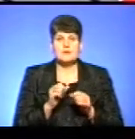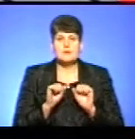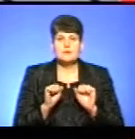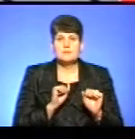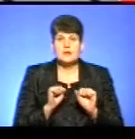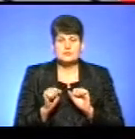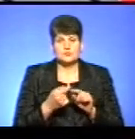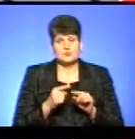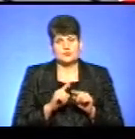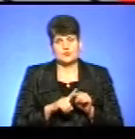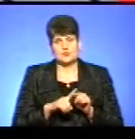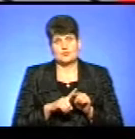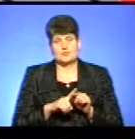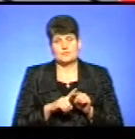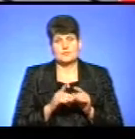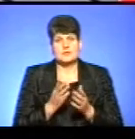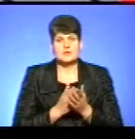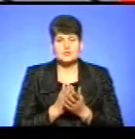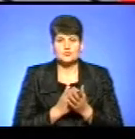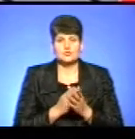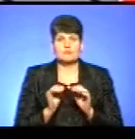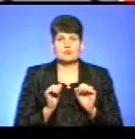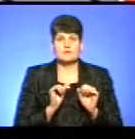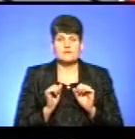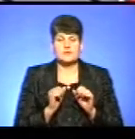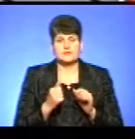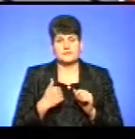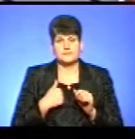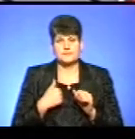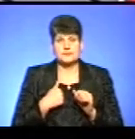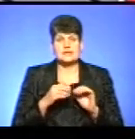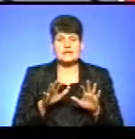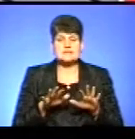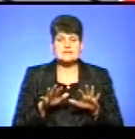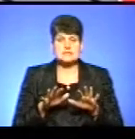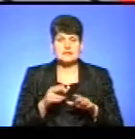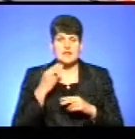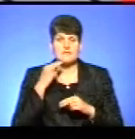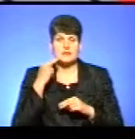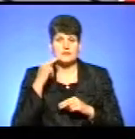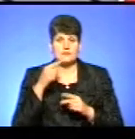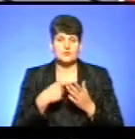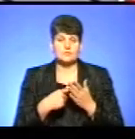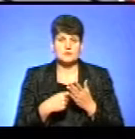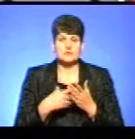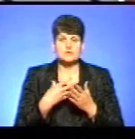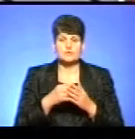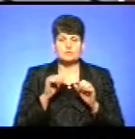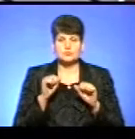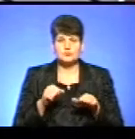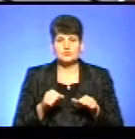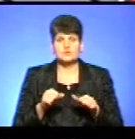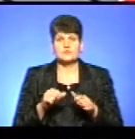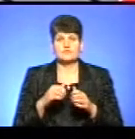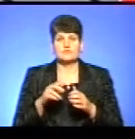управління цими ресурсами, управління збройними силами на засадах ефективності, які вже довели свою спроможність серед країн